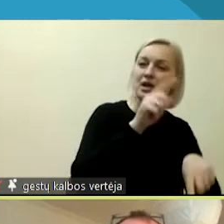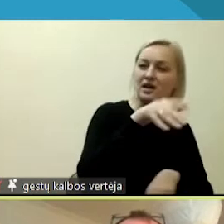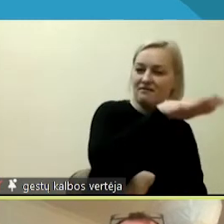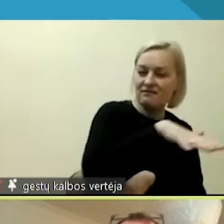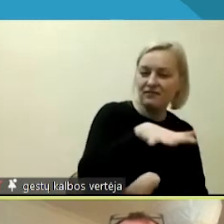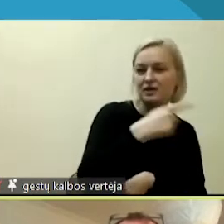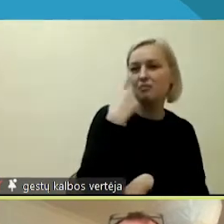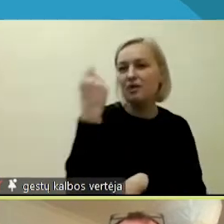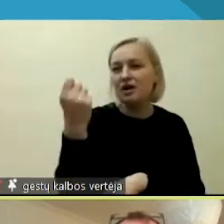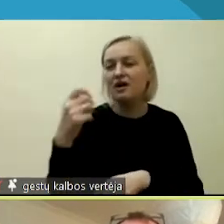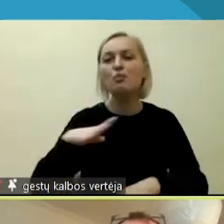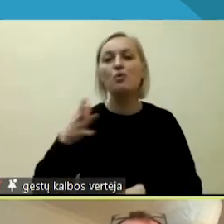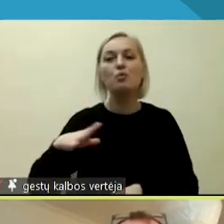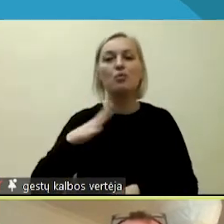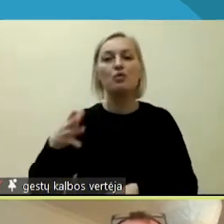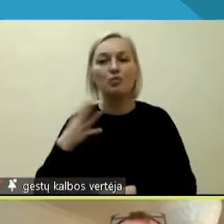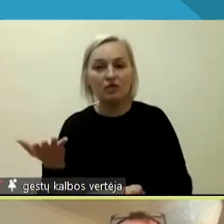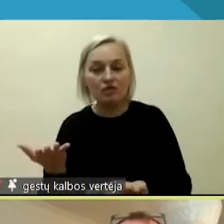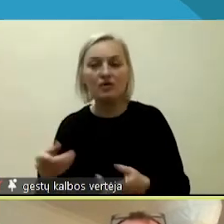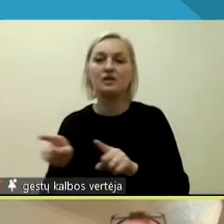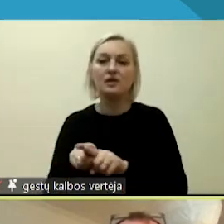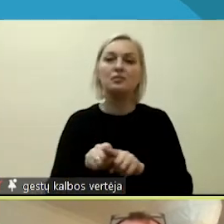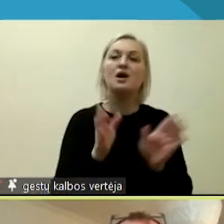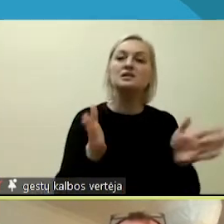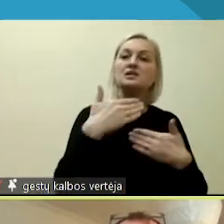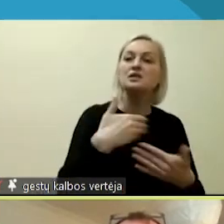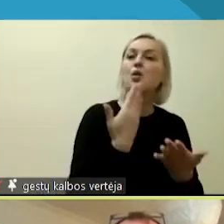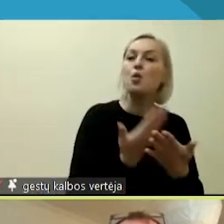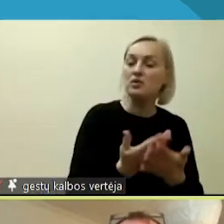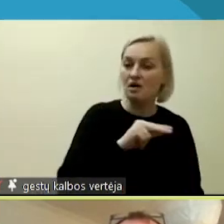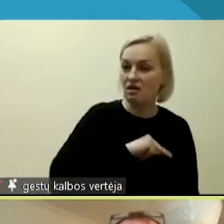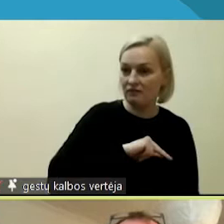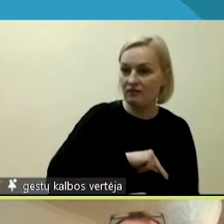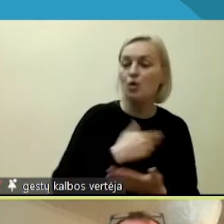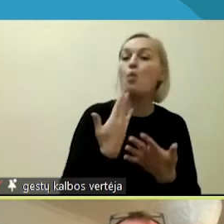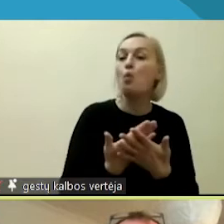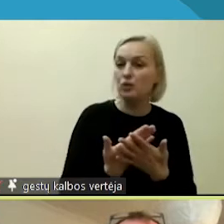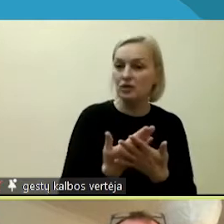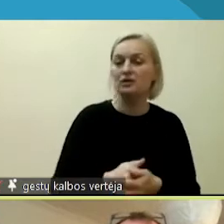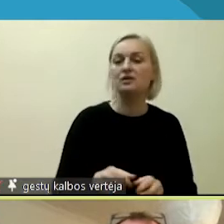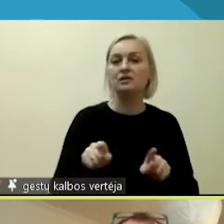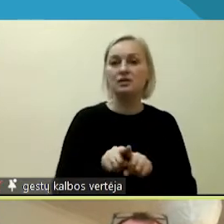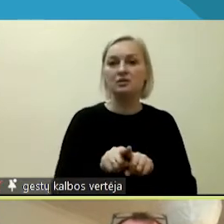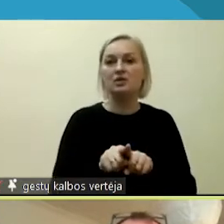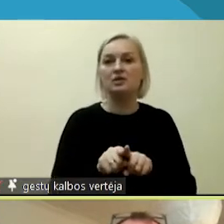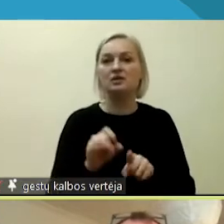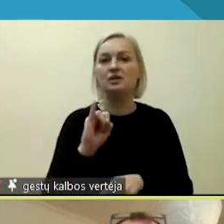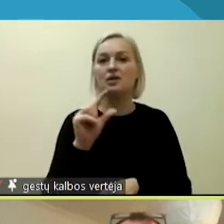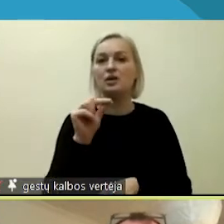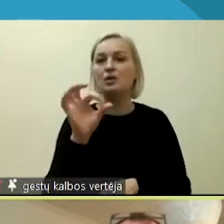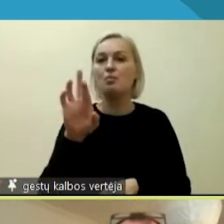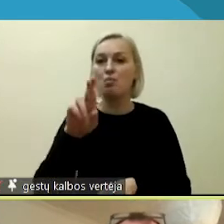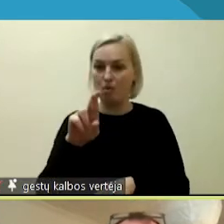tikrus įvykius. Taip pat kalbėsiu, kodėl tokia sistema veikia, kaip veikia eReport sistema, ką